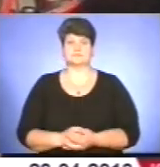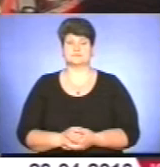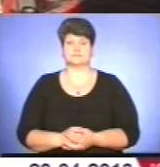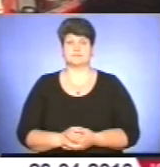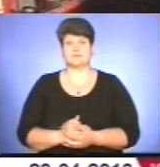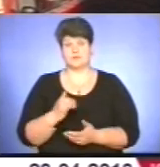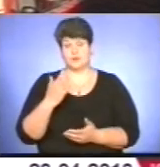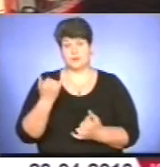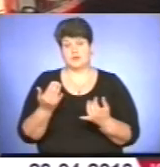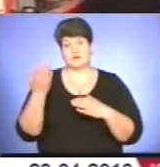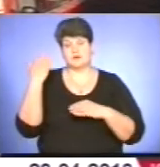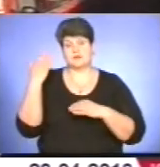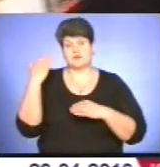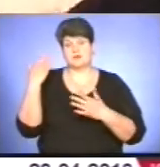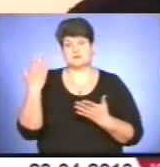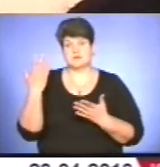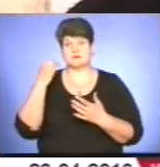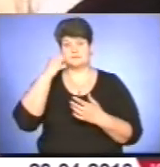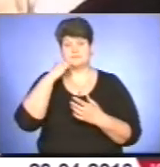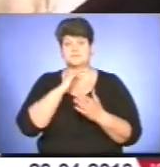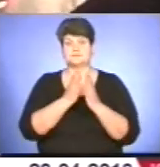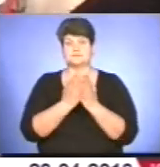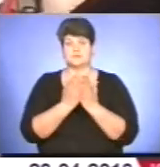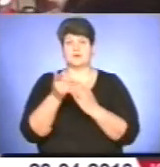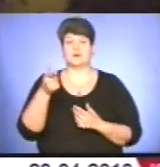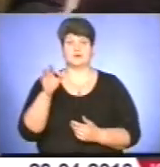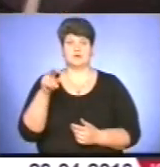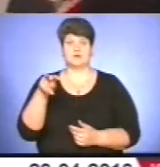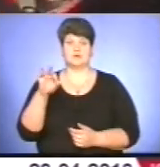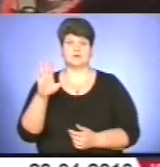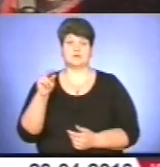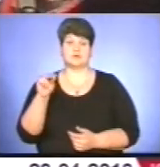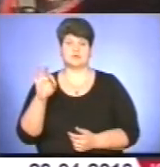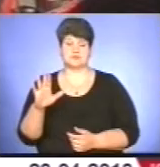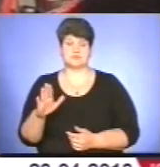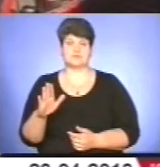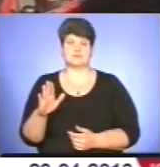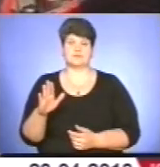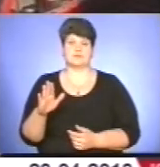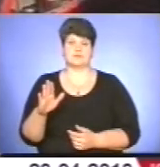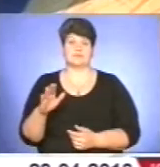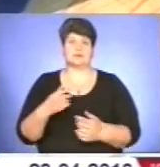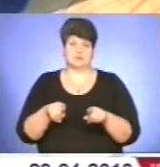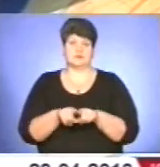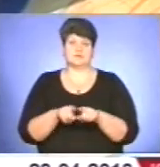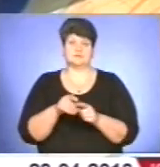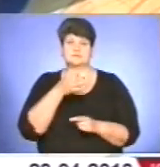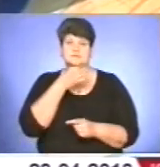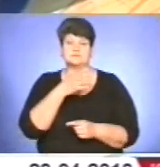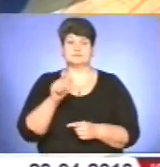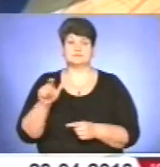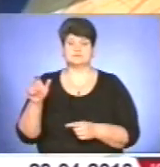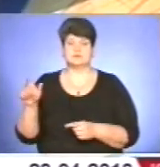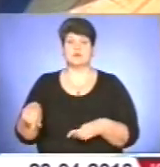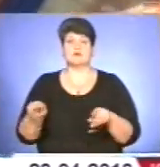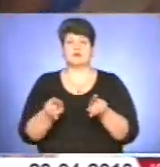класика Азімов, і Головачов, класика жанру, де теж попить». Поряд з історичними,